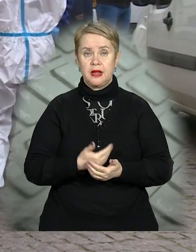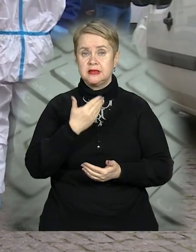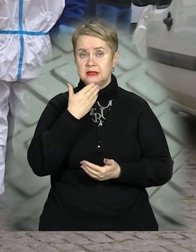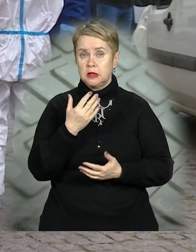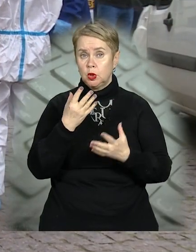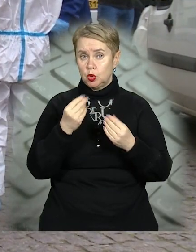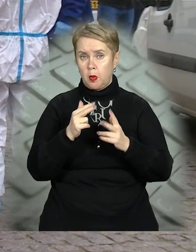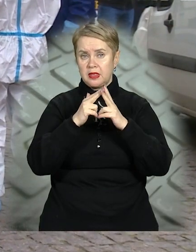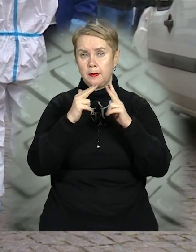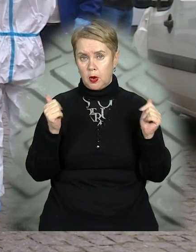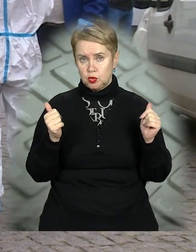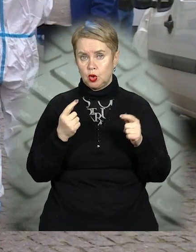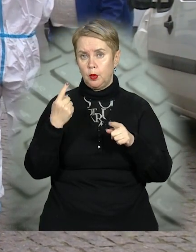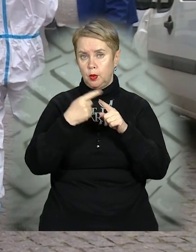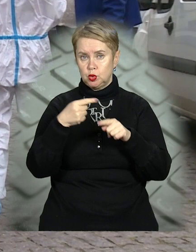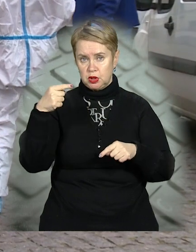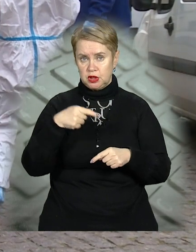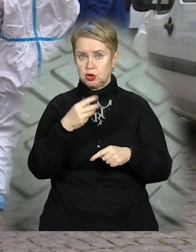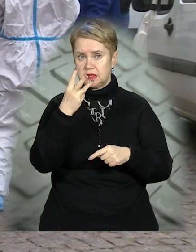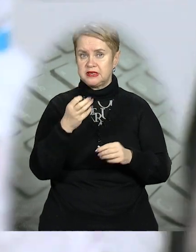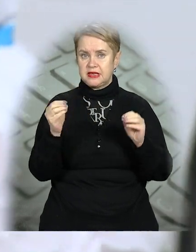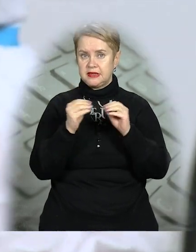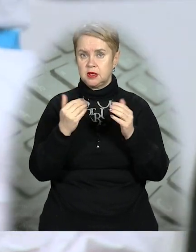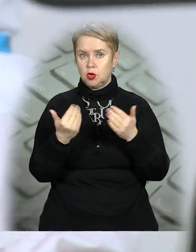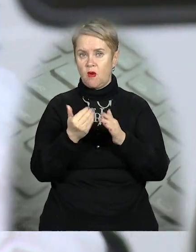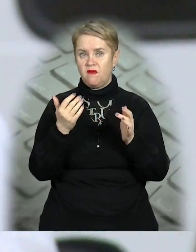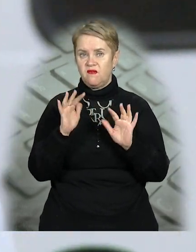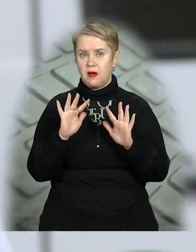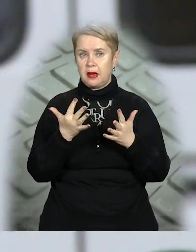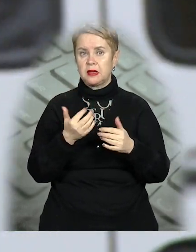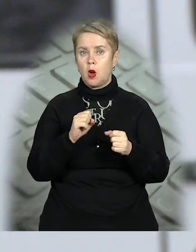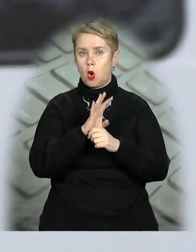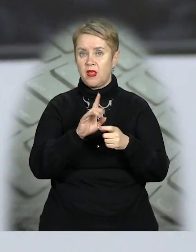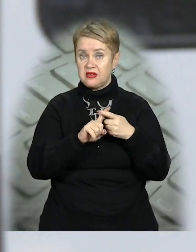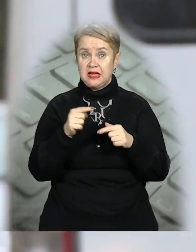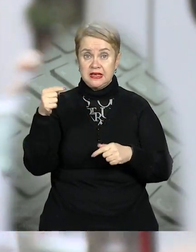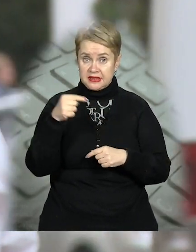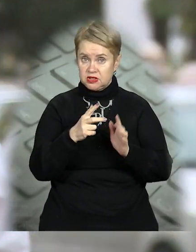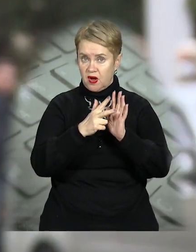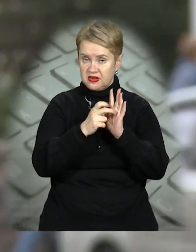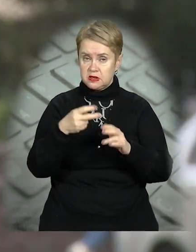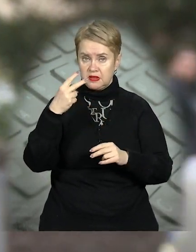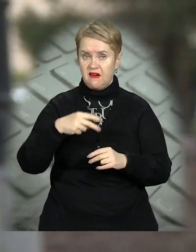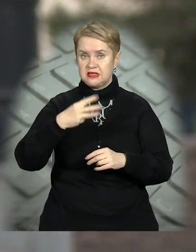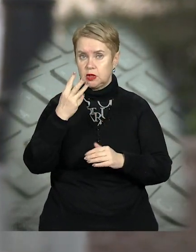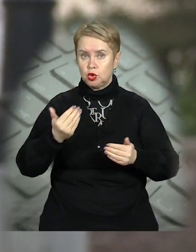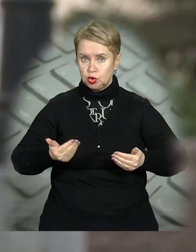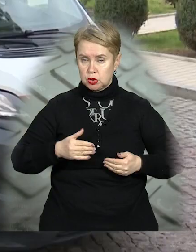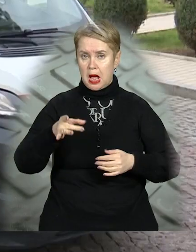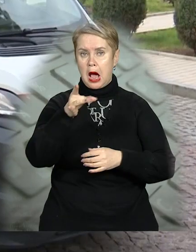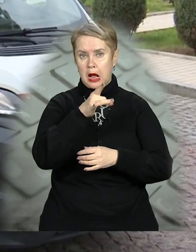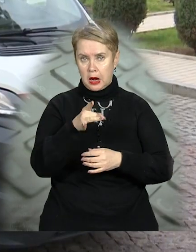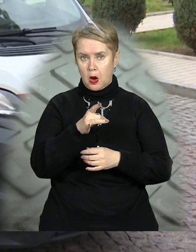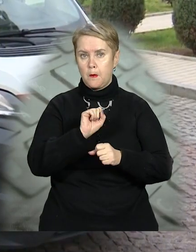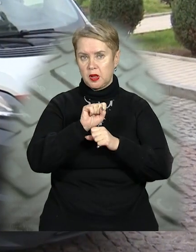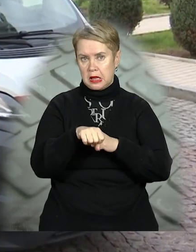останню добу на Дніпропетровщині плюс 1310 нових випадків коронавірусу, натомість 1823 житель регіону